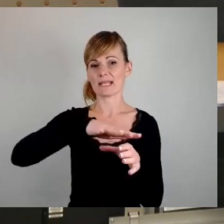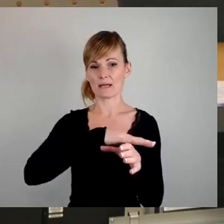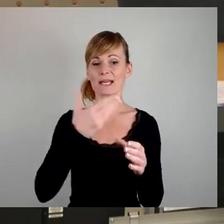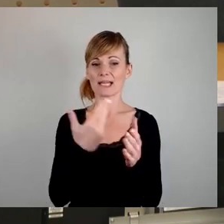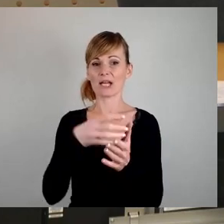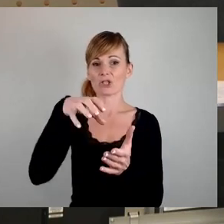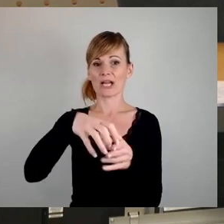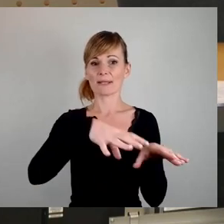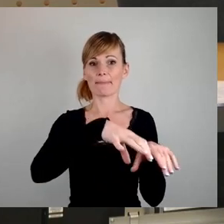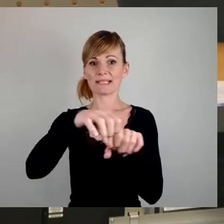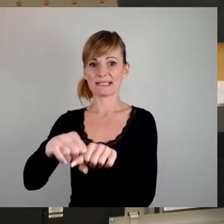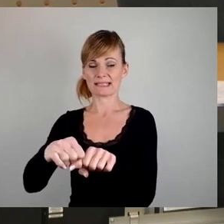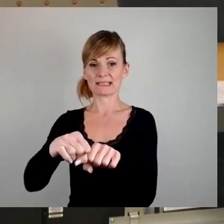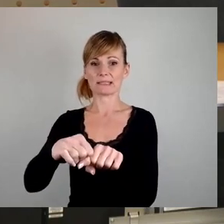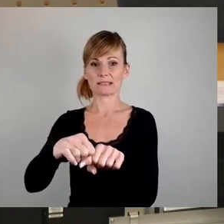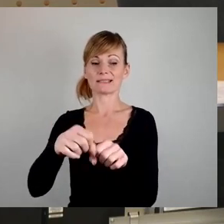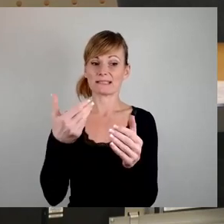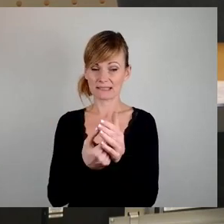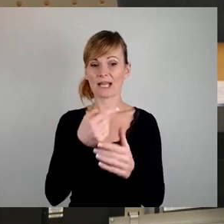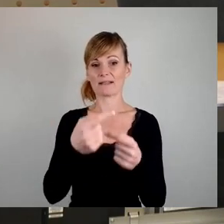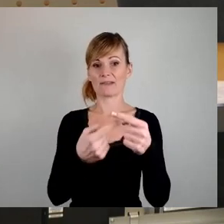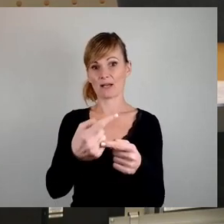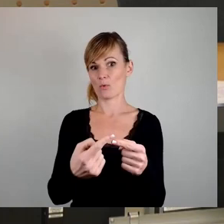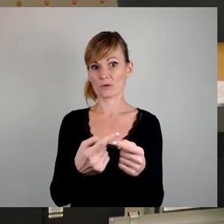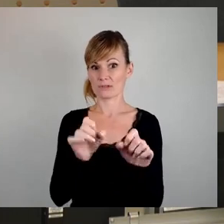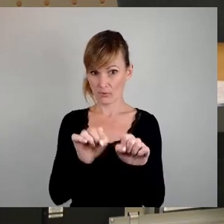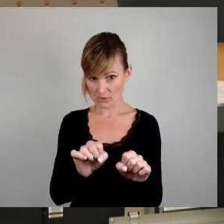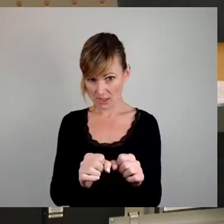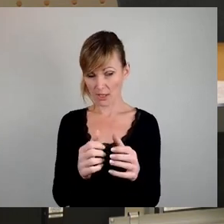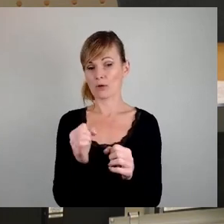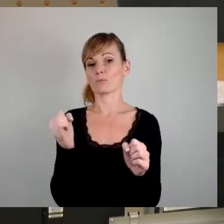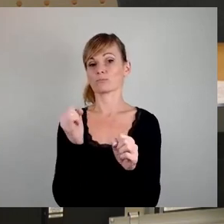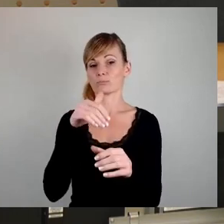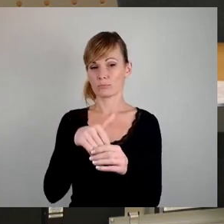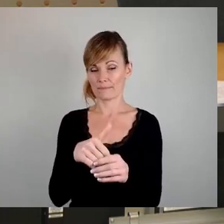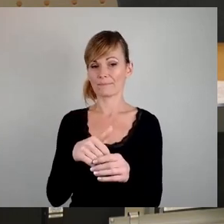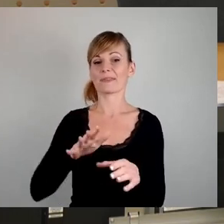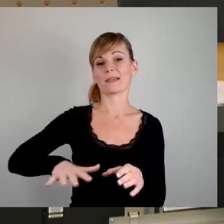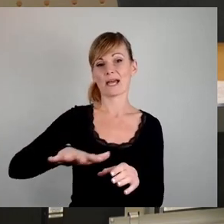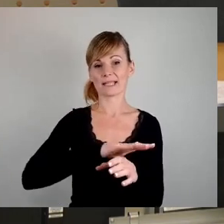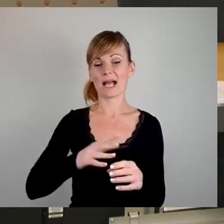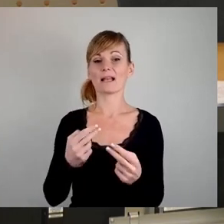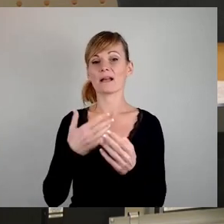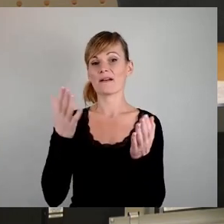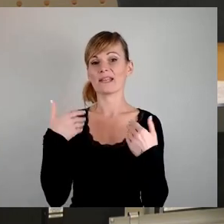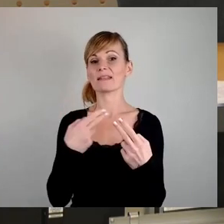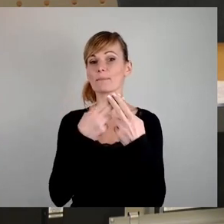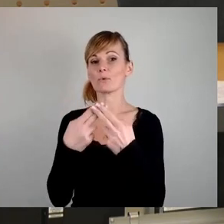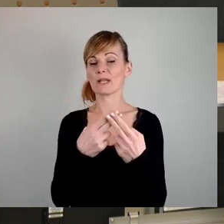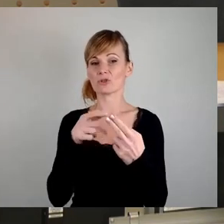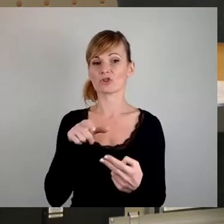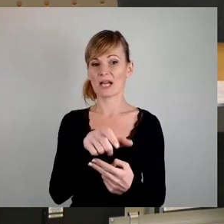Entwicklungspotenzial bieten. Insbesondere für das Areal an der Windmühlenstraße muss man hier unterfragen, inwiefern es sinnvoll ist,